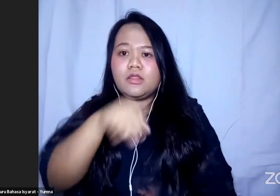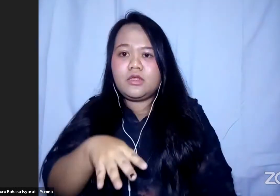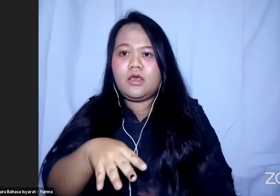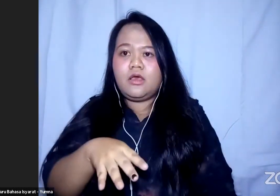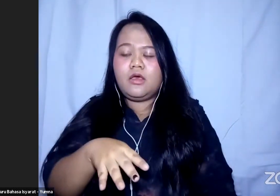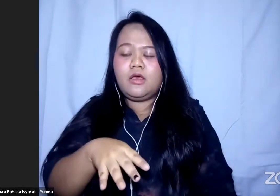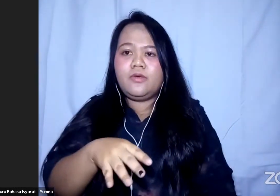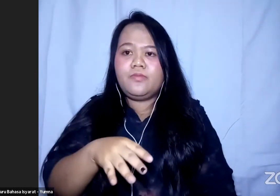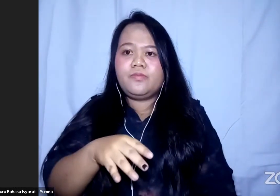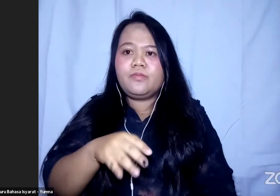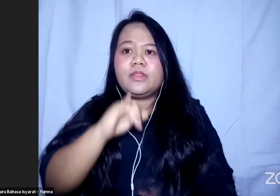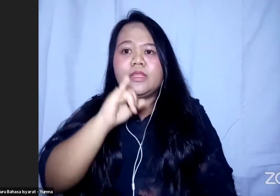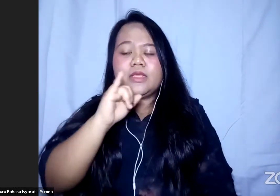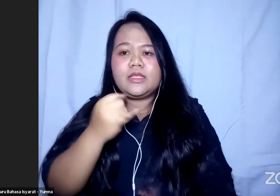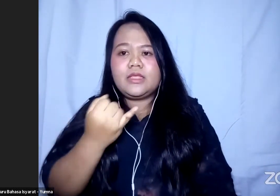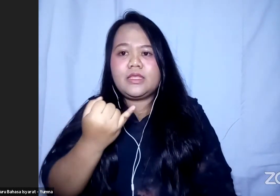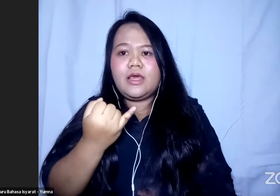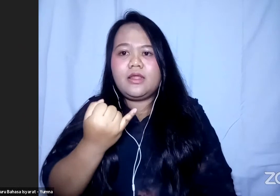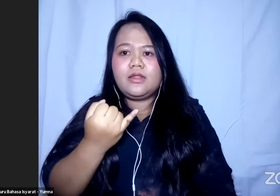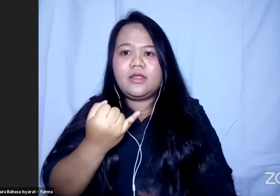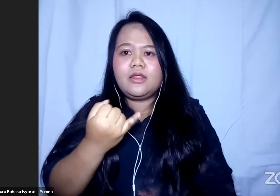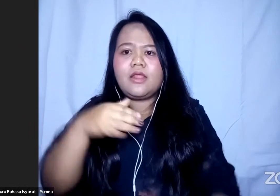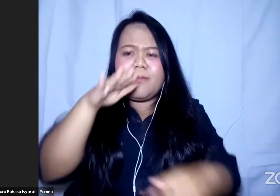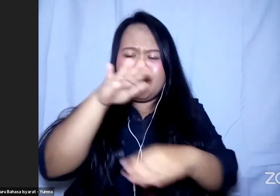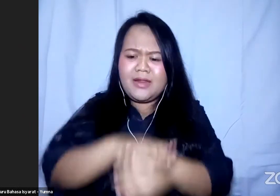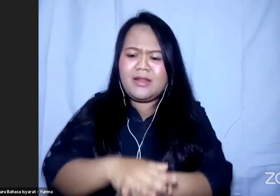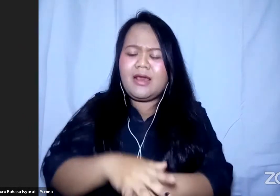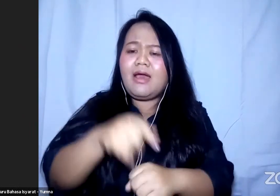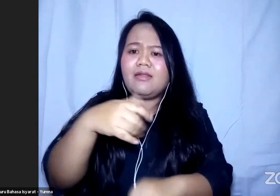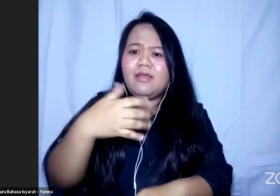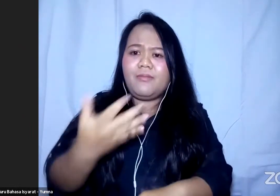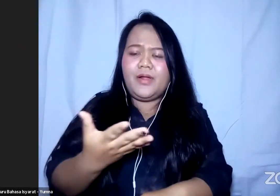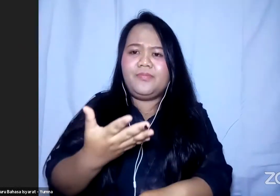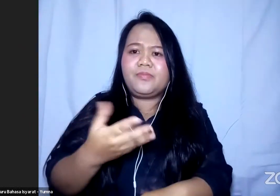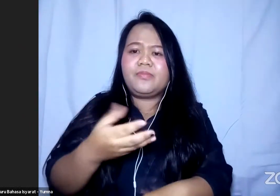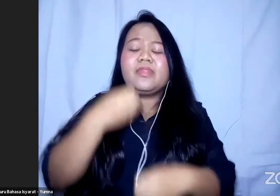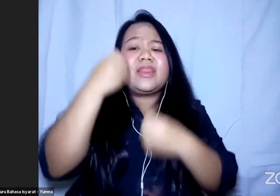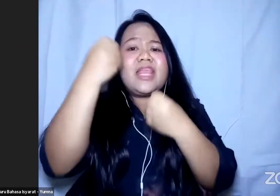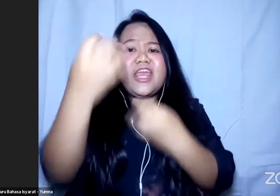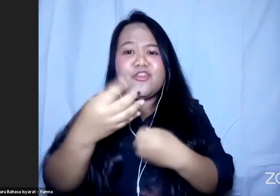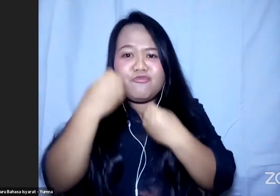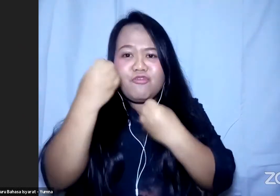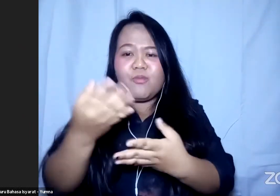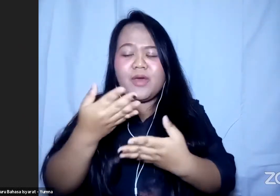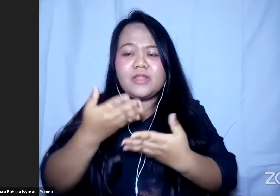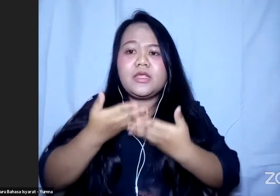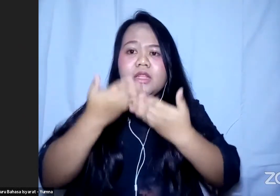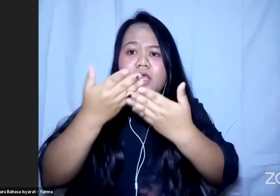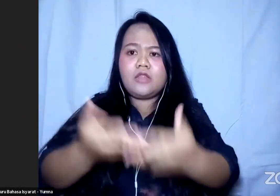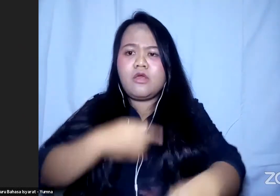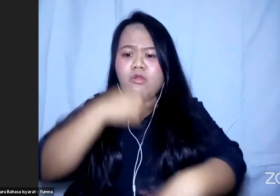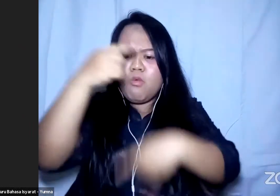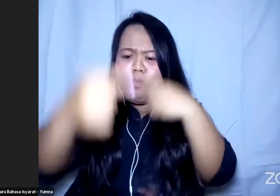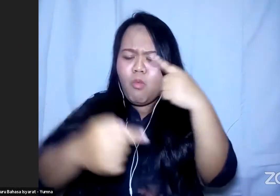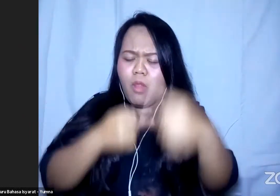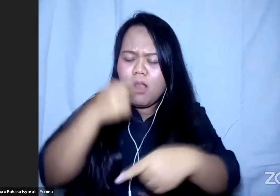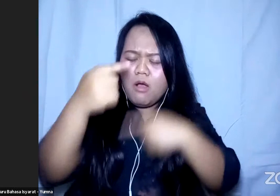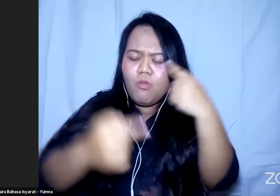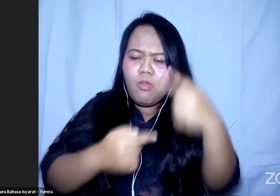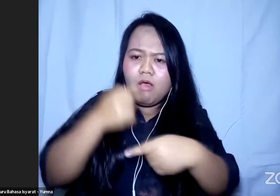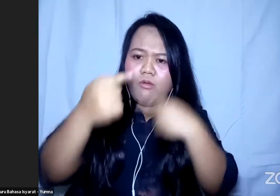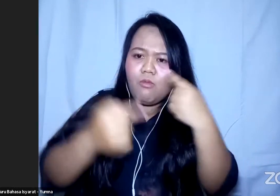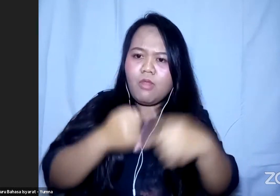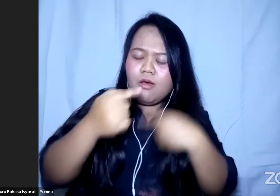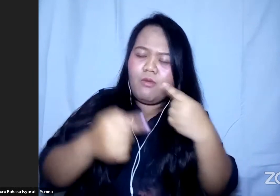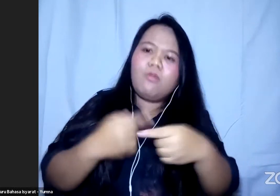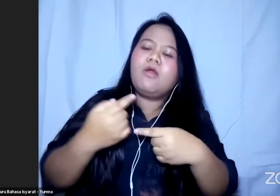Jadi Penekanannya adalah Informasi yang diberikan perlu diulang Berulang Dan tentunya